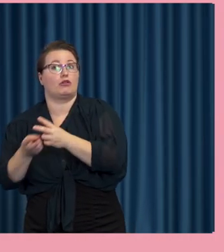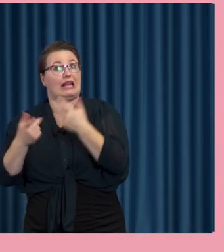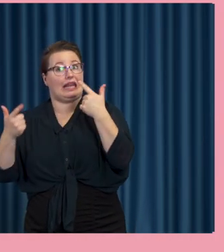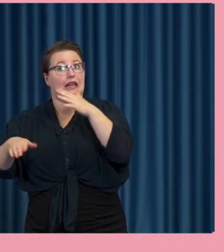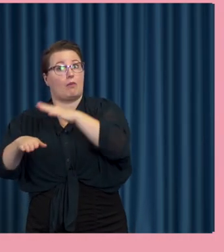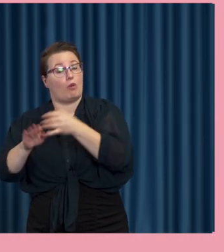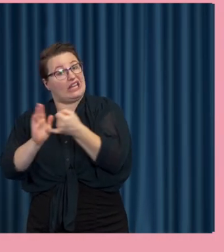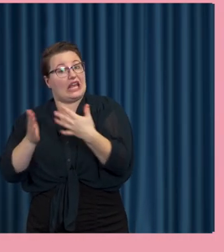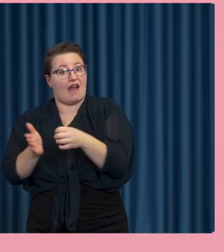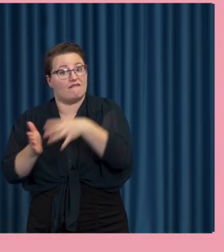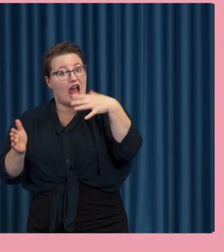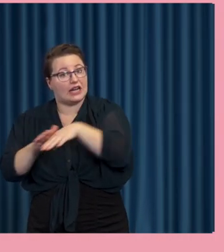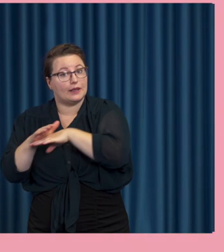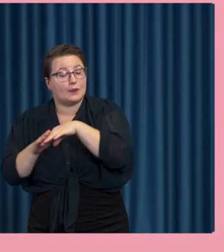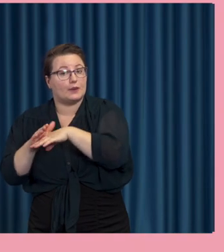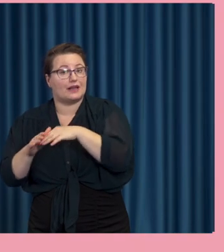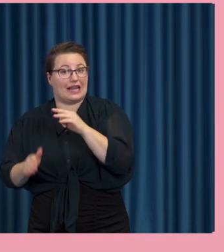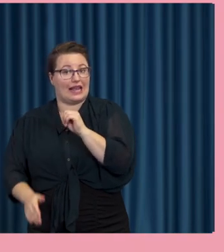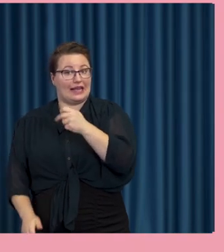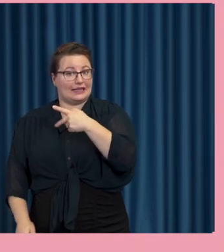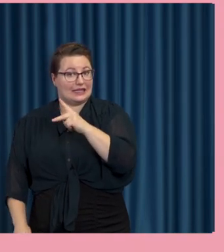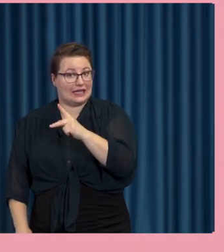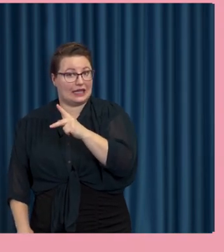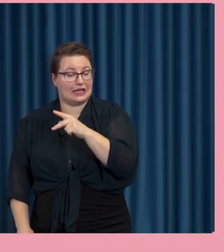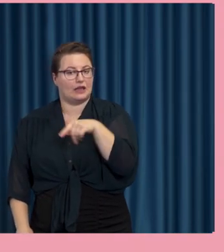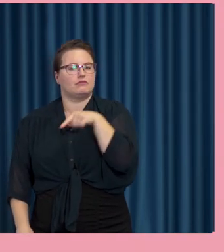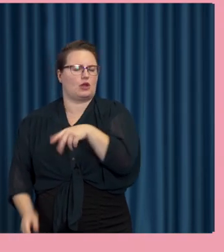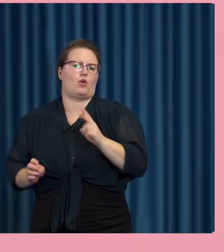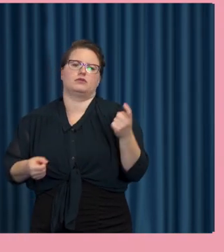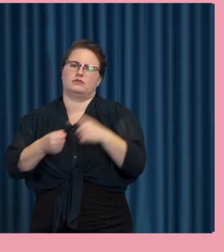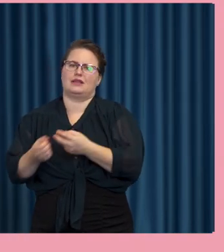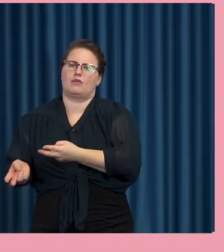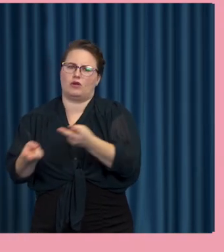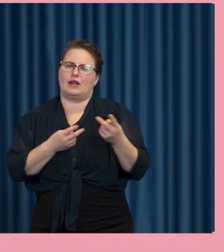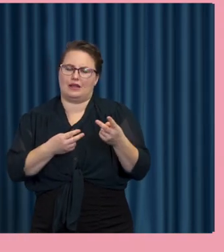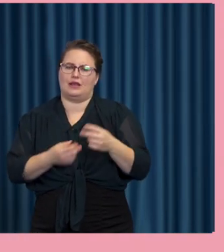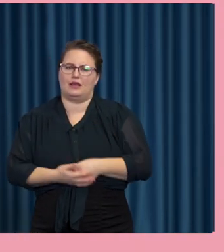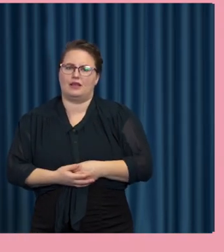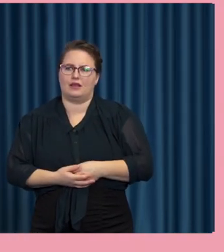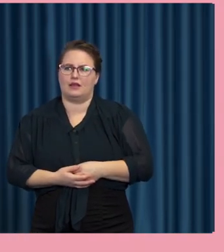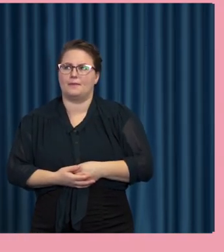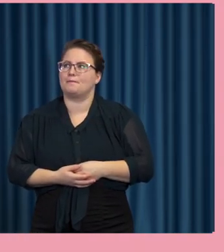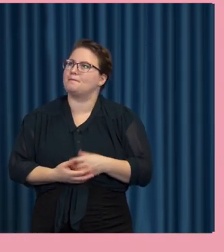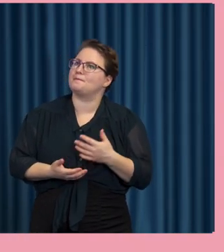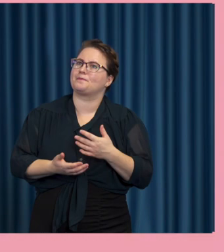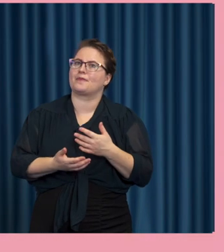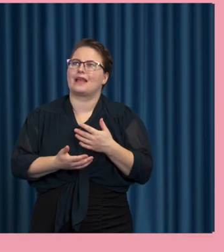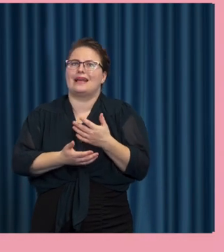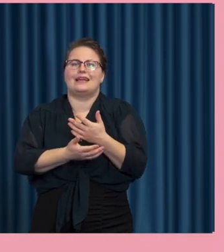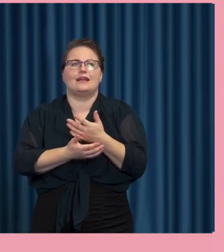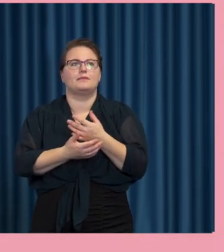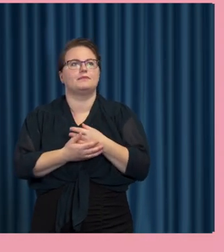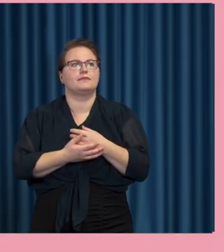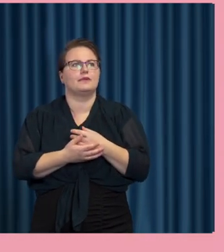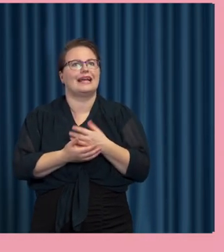etiskt argument i det också. Och det gillar jag och det kommer också in på demokratifrågorna. Det vill säga då kan man börja prata om att det kanske inte är de